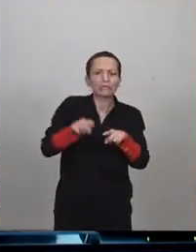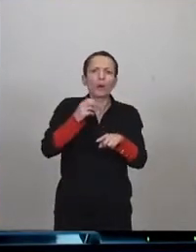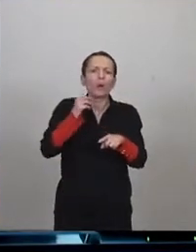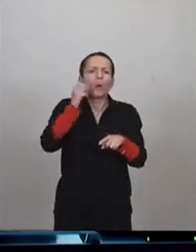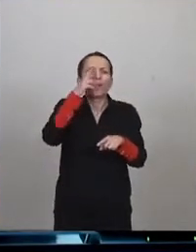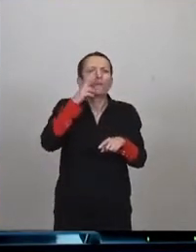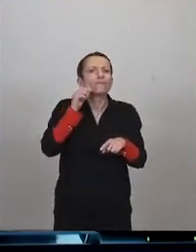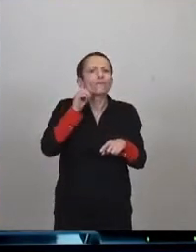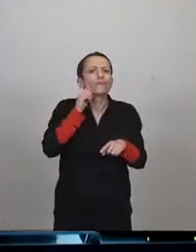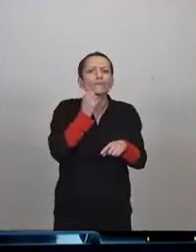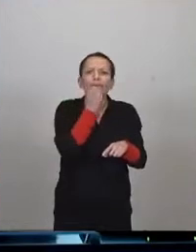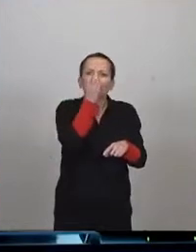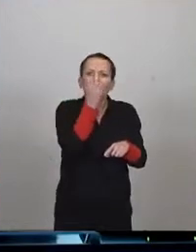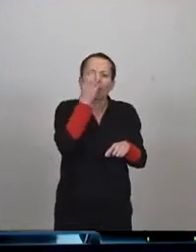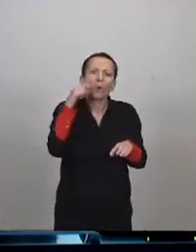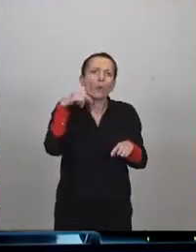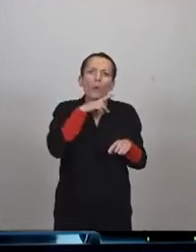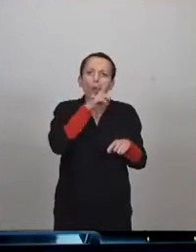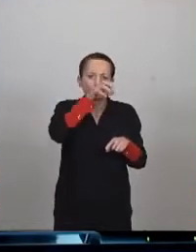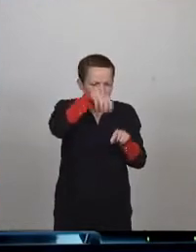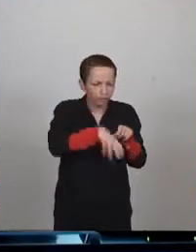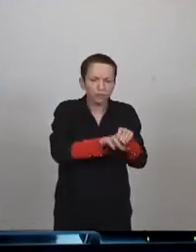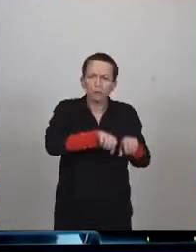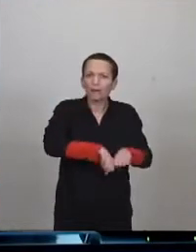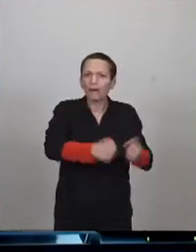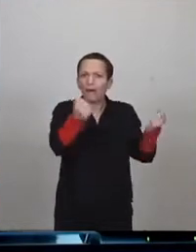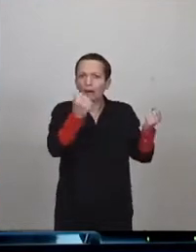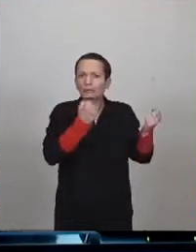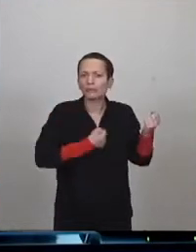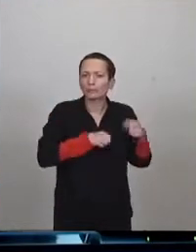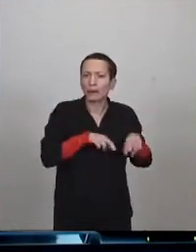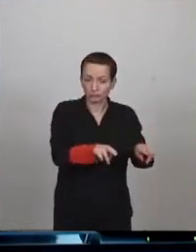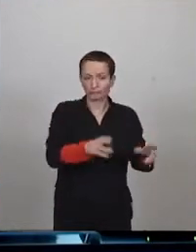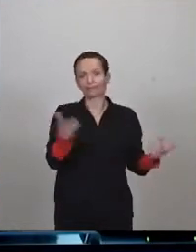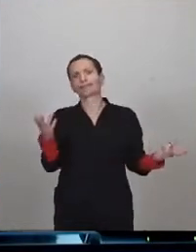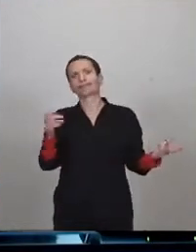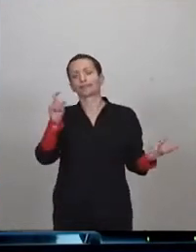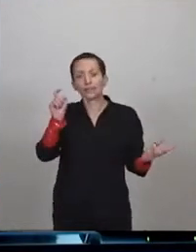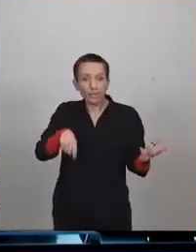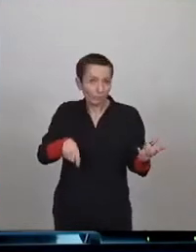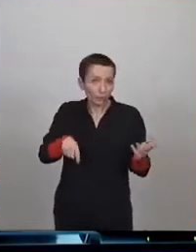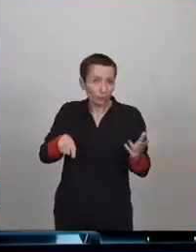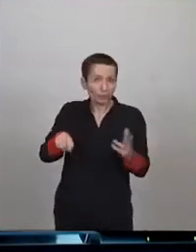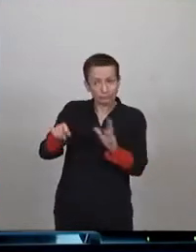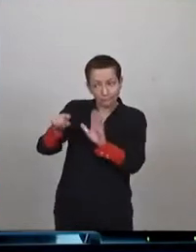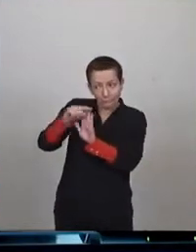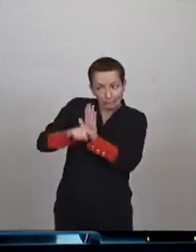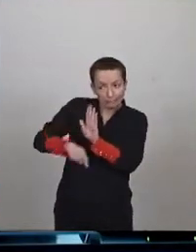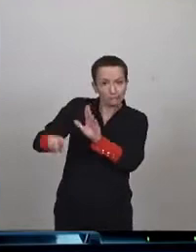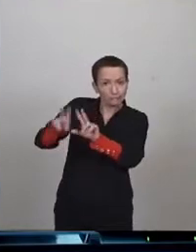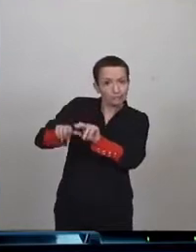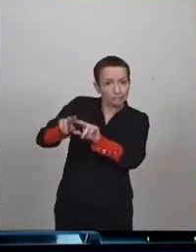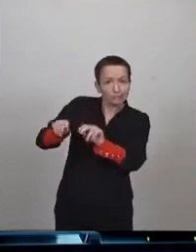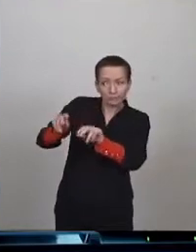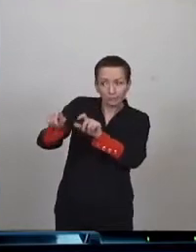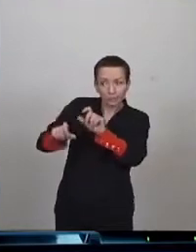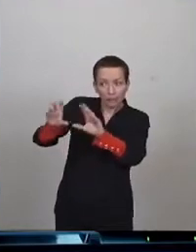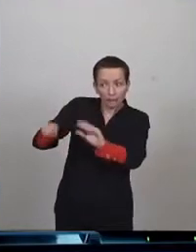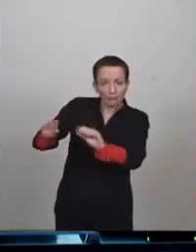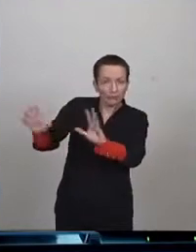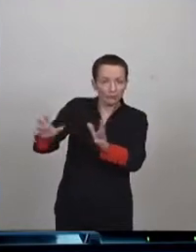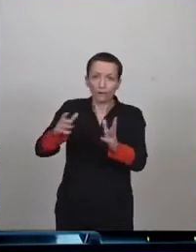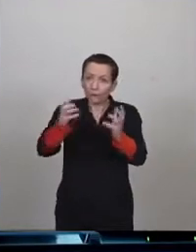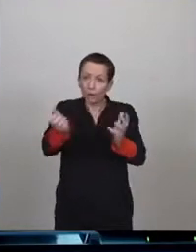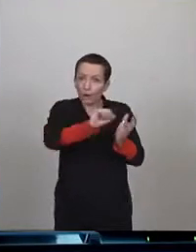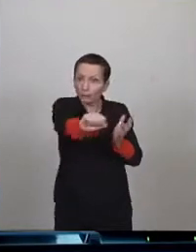Bon, il a fallu faire tous ces changements-là. Il a fallu mettre en place des procédures pour que les habitants végétalisent devant leurs portes. Vous voulez accélérer, c'est une très bonne chose.